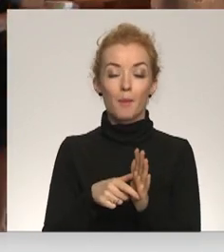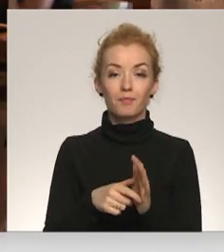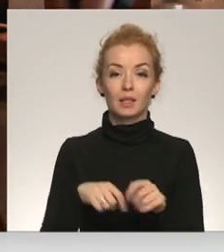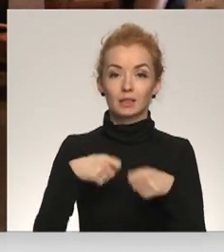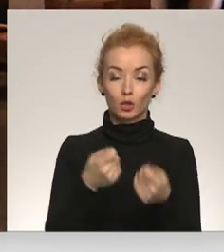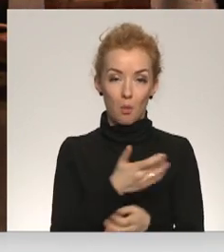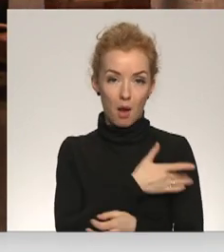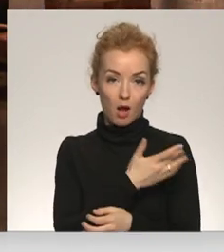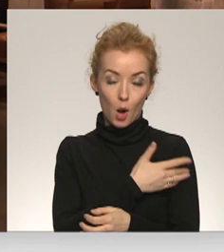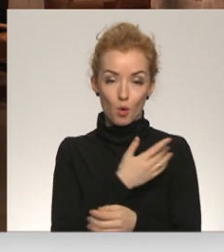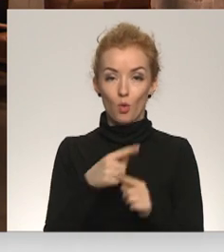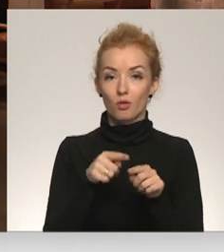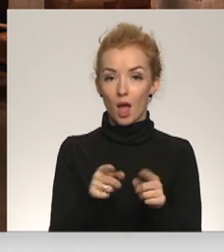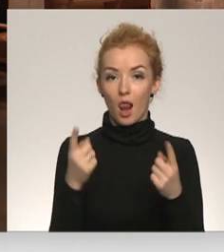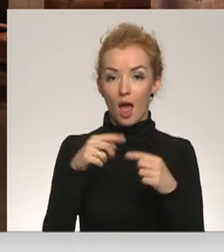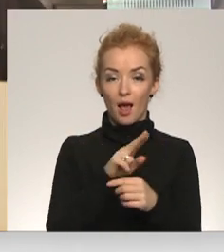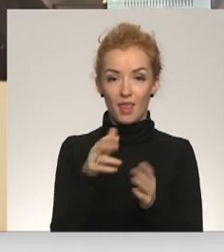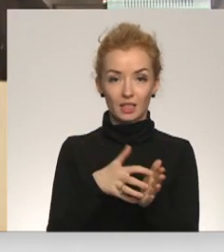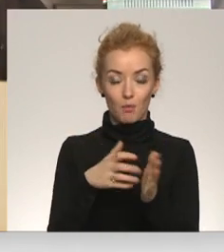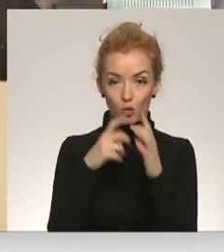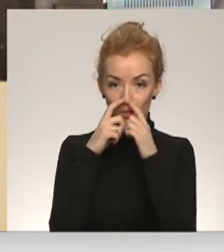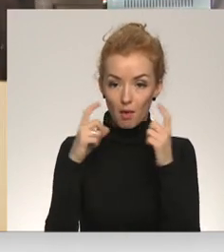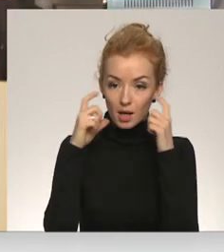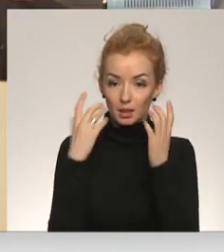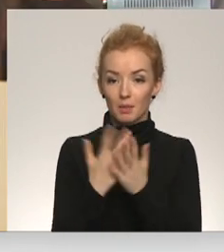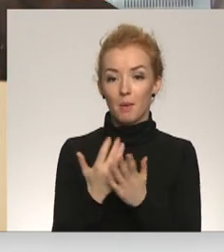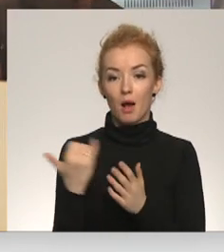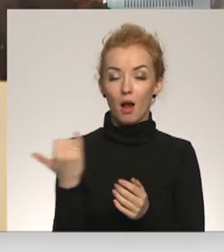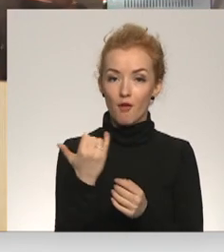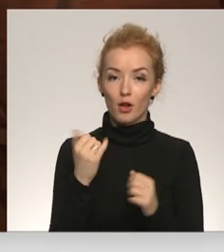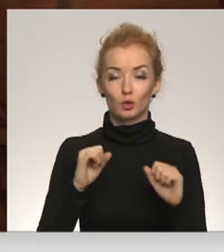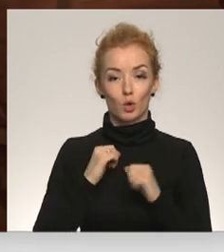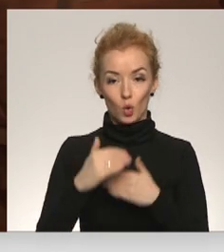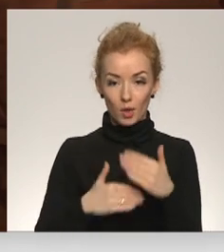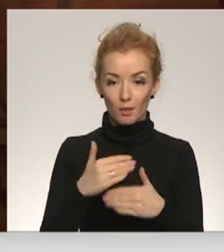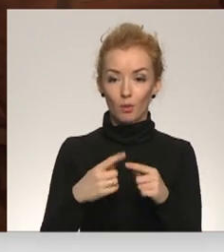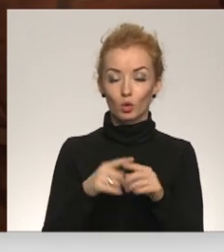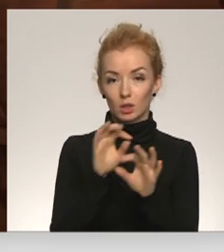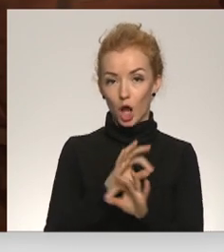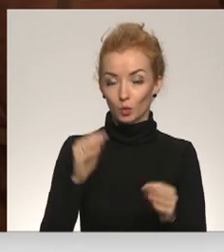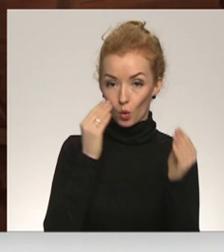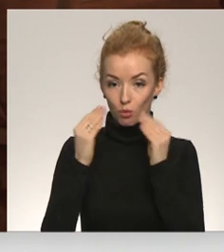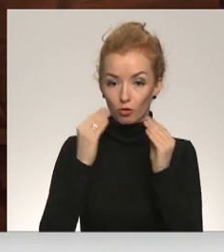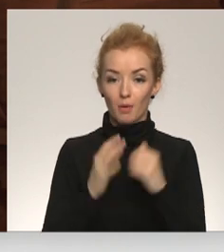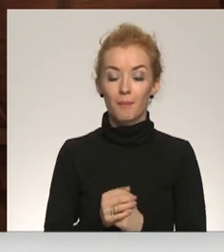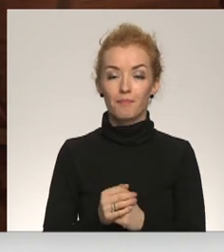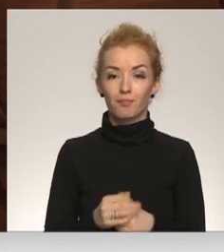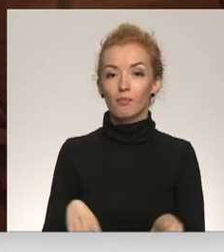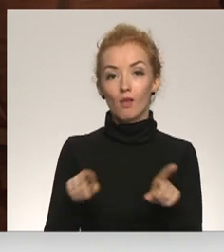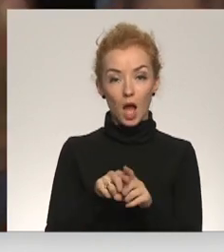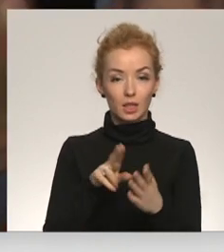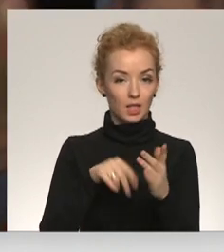pakalpojums, kur laikā netiek lietotas sejas maskas, piemēram, kafejnīcās, sporta nodarbībās un skaistuma kopšanā. Tāpat